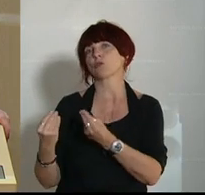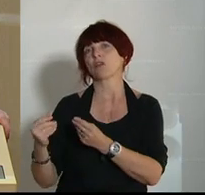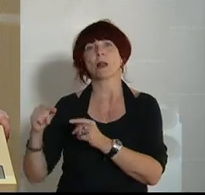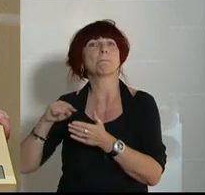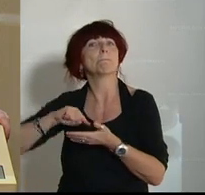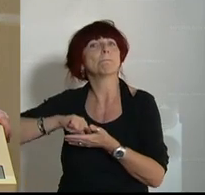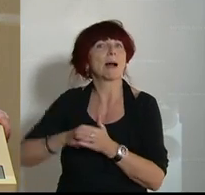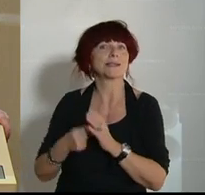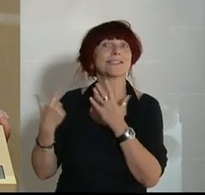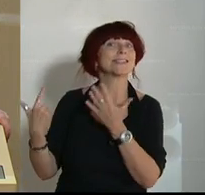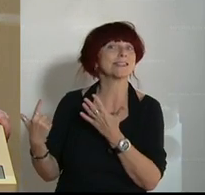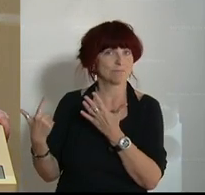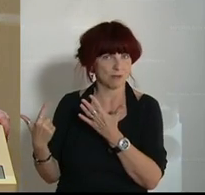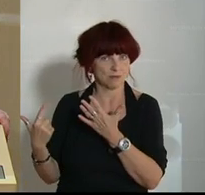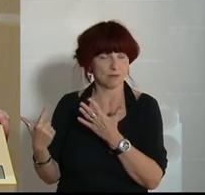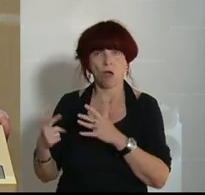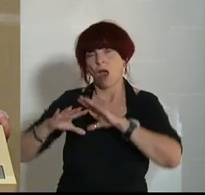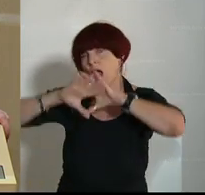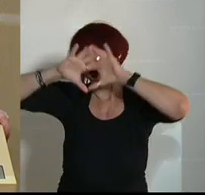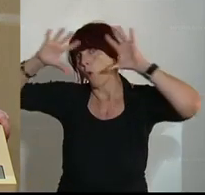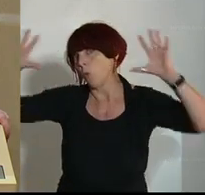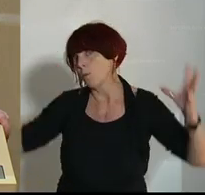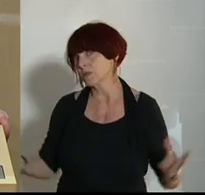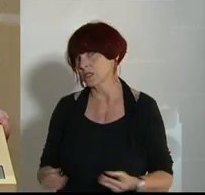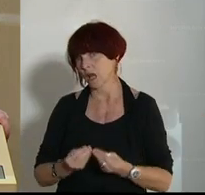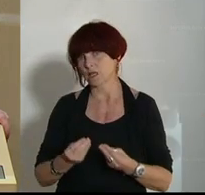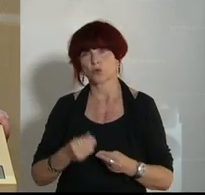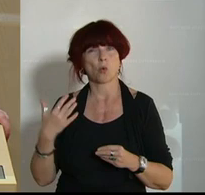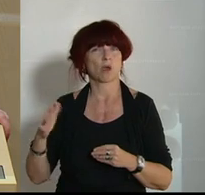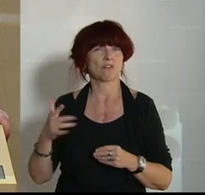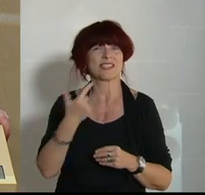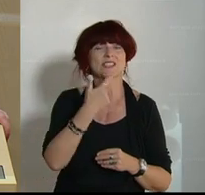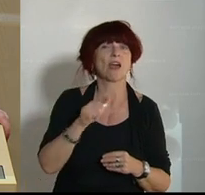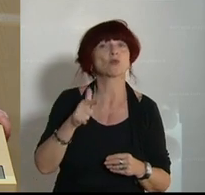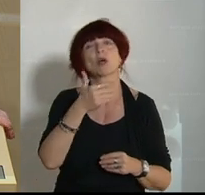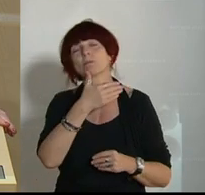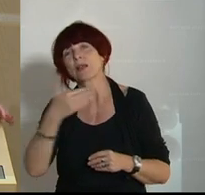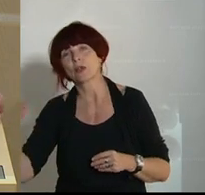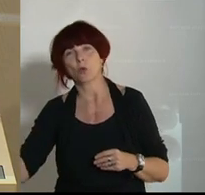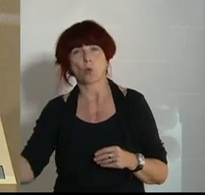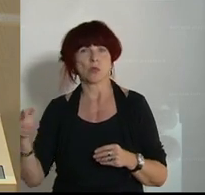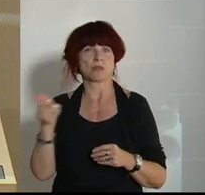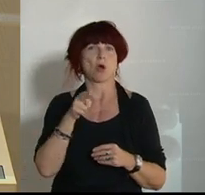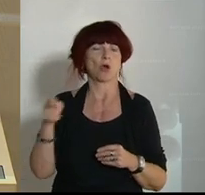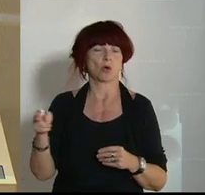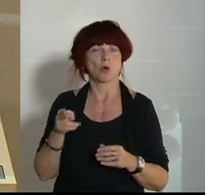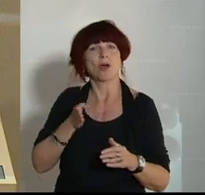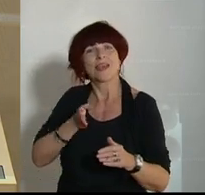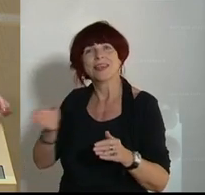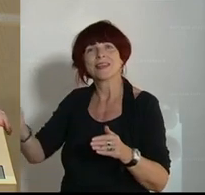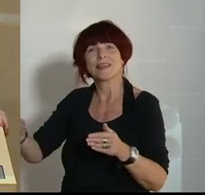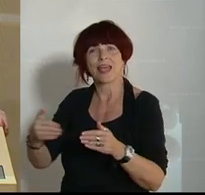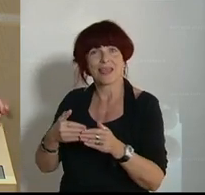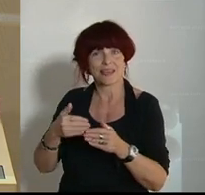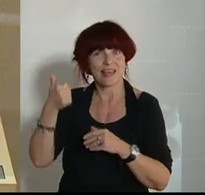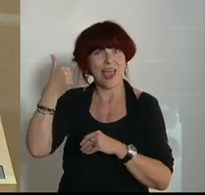gewaltige Zahlen. Ein Gesamtumsatz der Messen liegt bei 200 Millionen Euro und der indirekte Umsatz damit bei 1